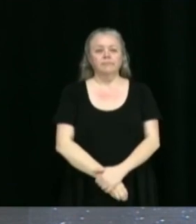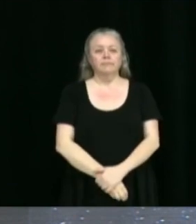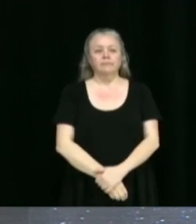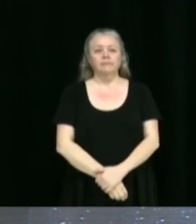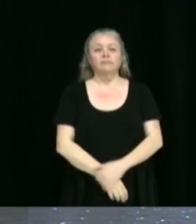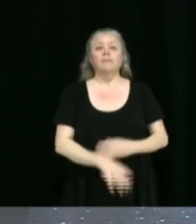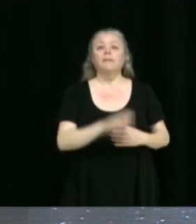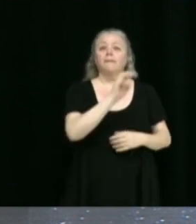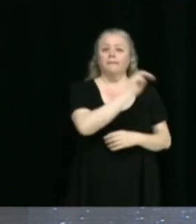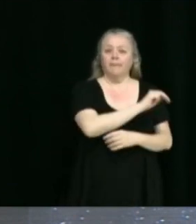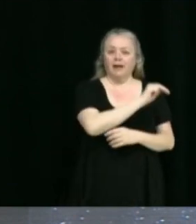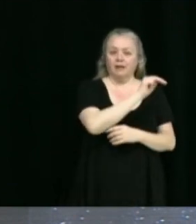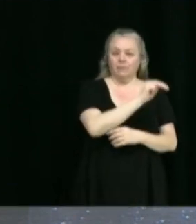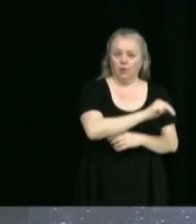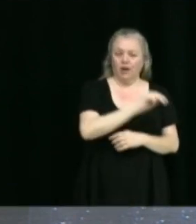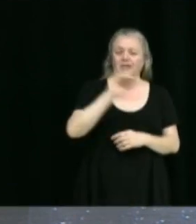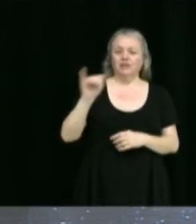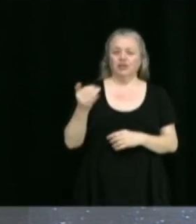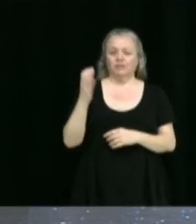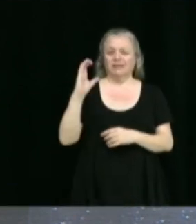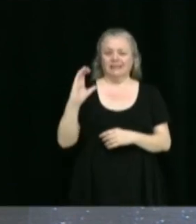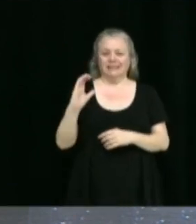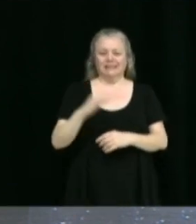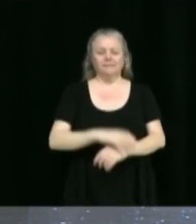Marc Morin, James Casey,